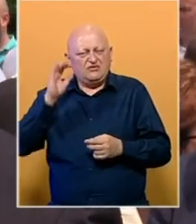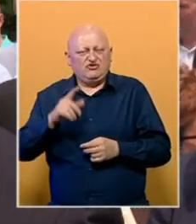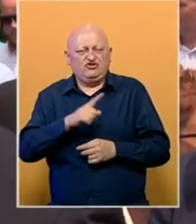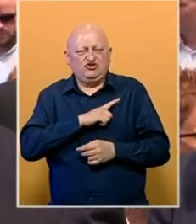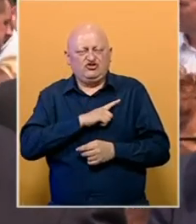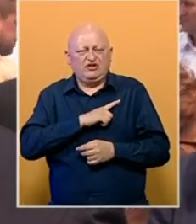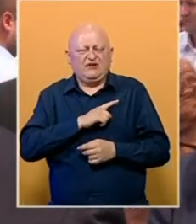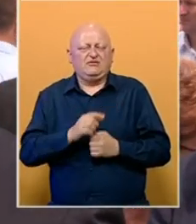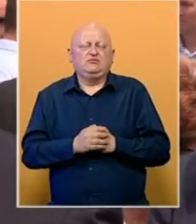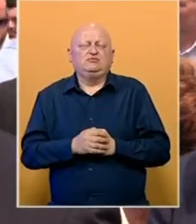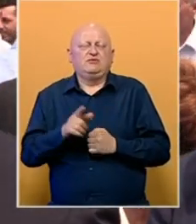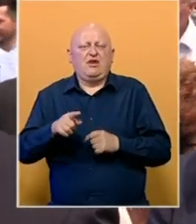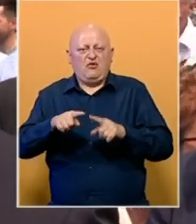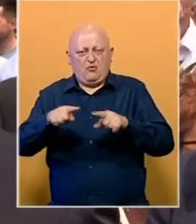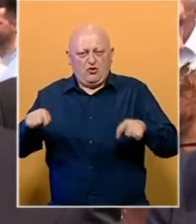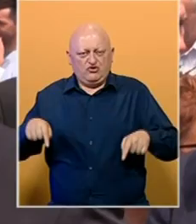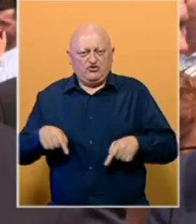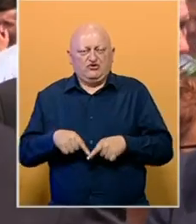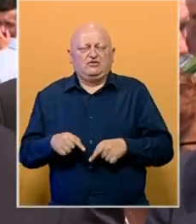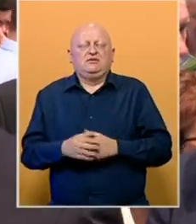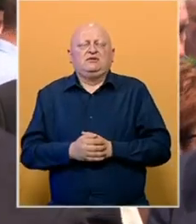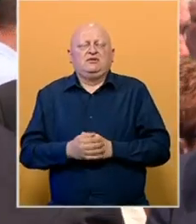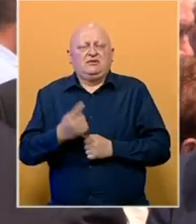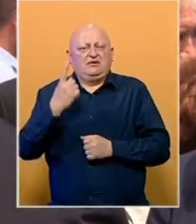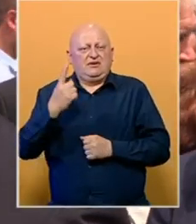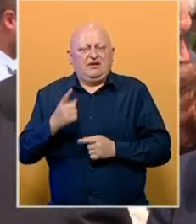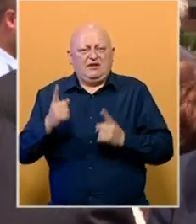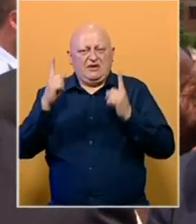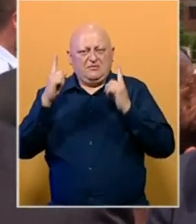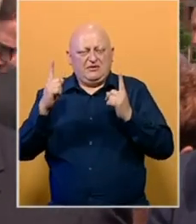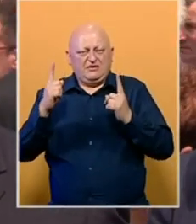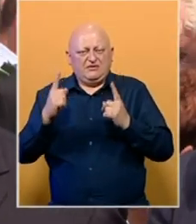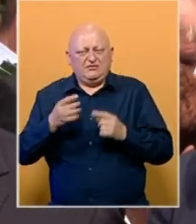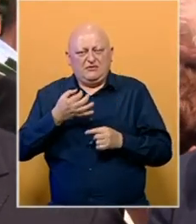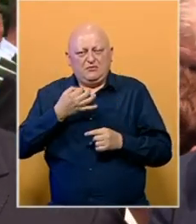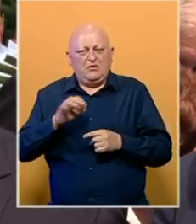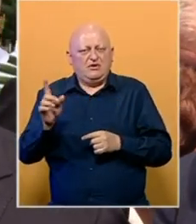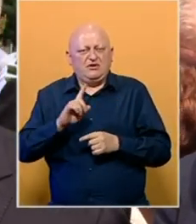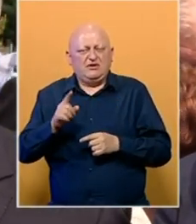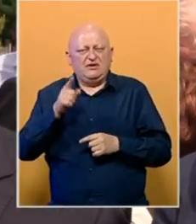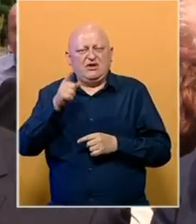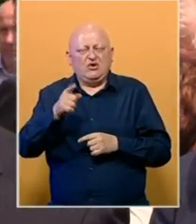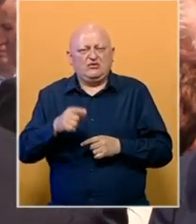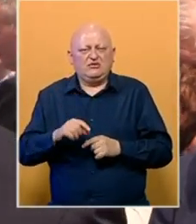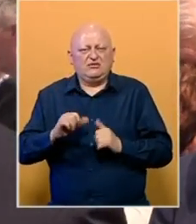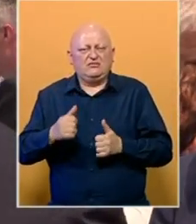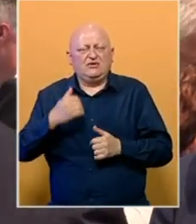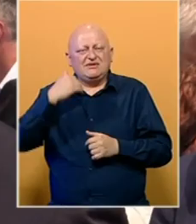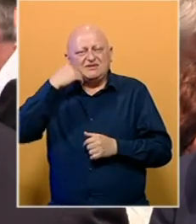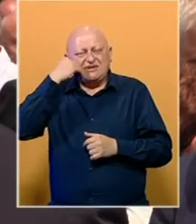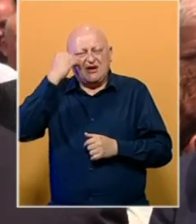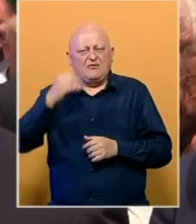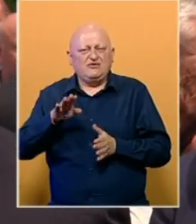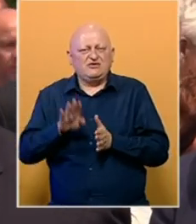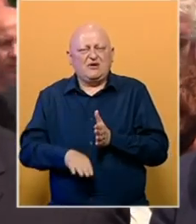žrtava na ovom prostoru, jedna presuda, i bolje da nije bila ni ona, jer je sramna,